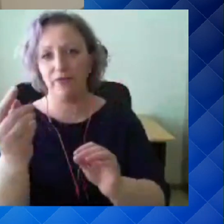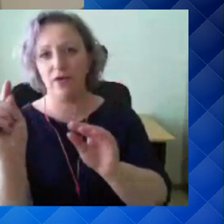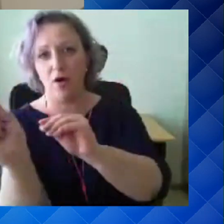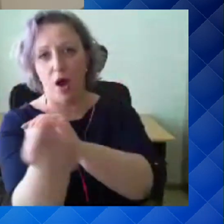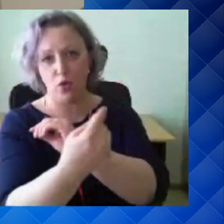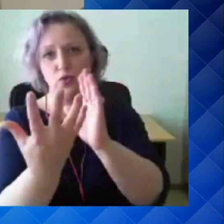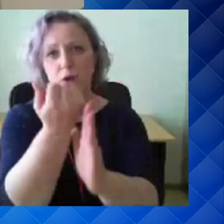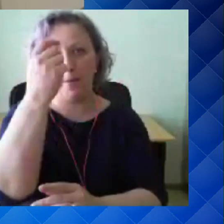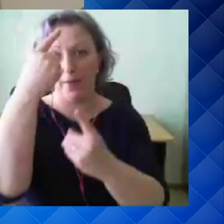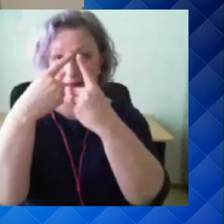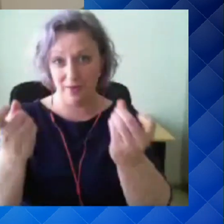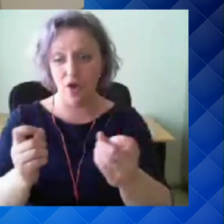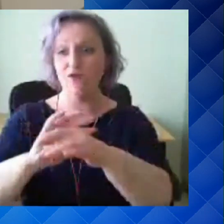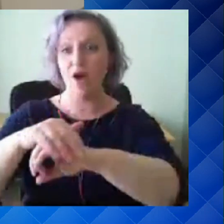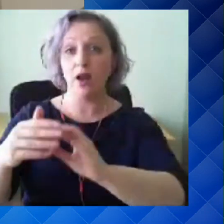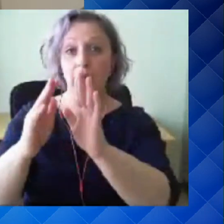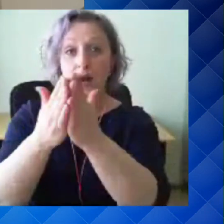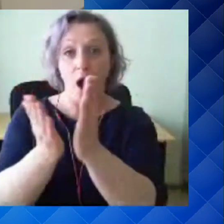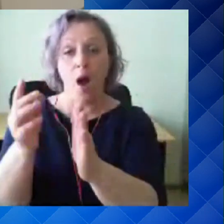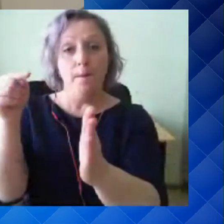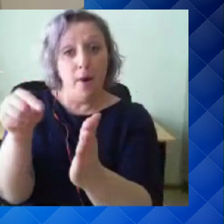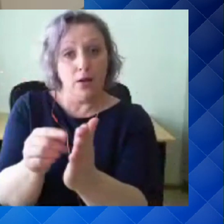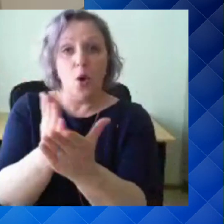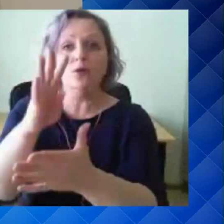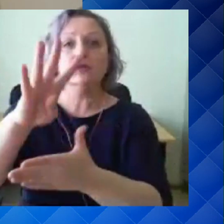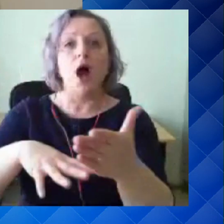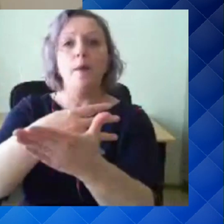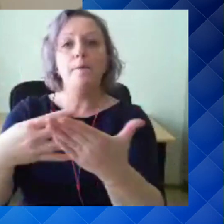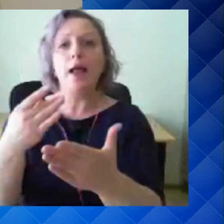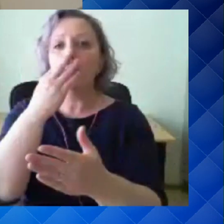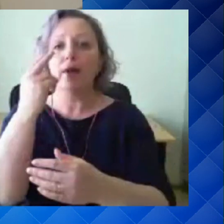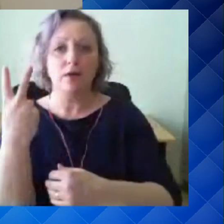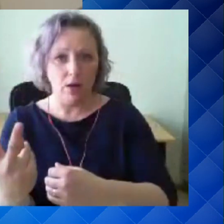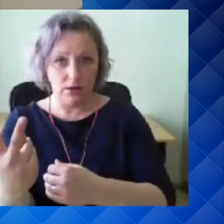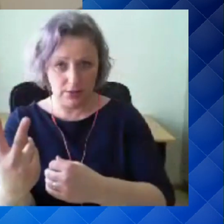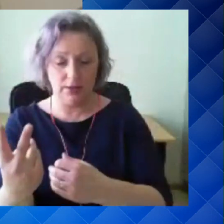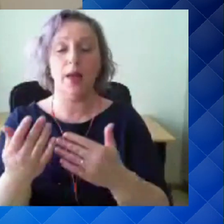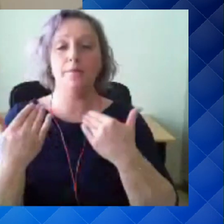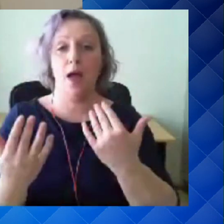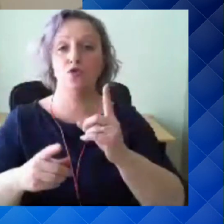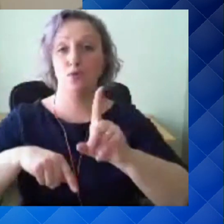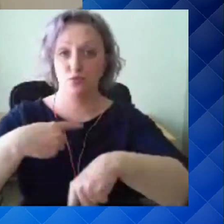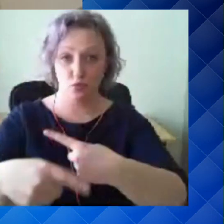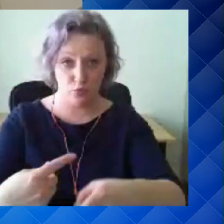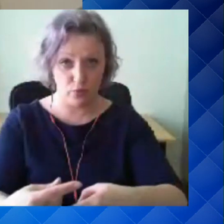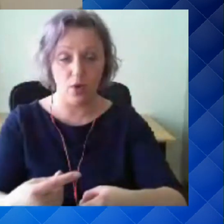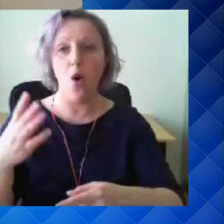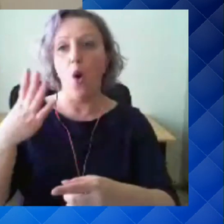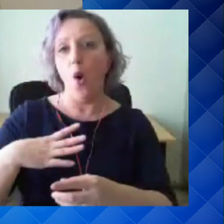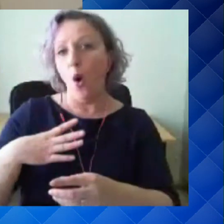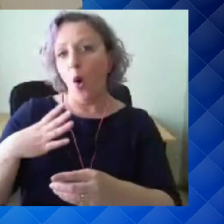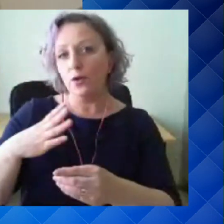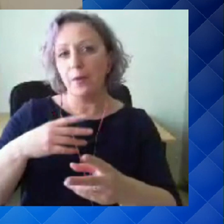tabel kaks, kuhu me täna see käimas oleva konsultatsiooni protsessi käigus siis ootame